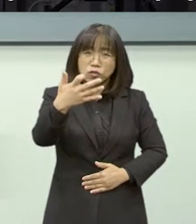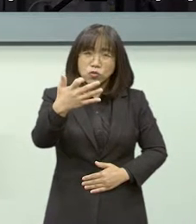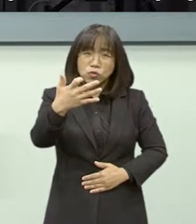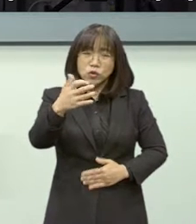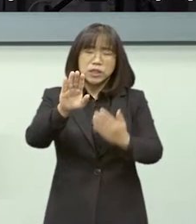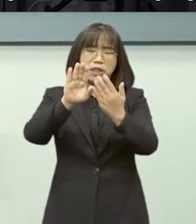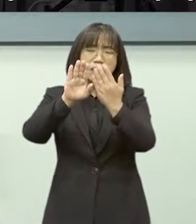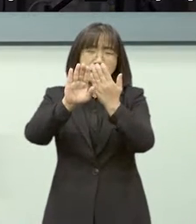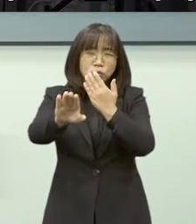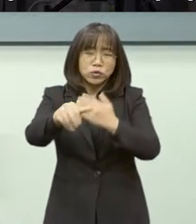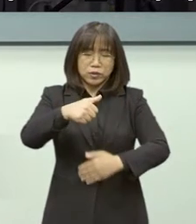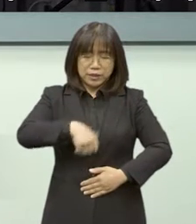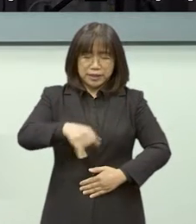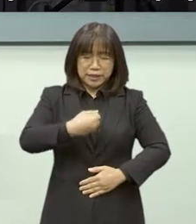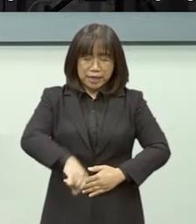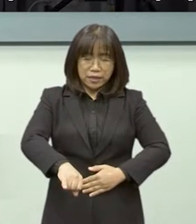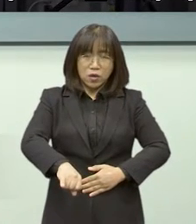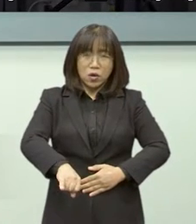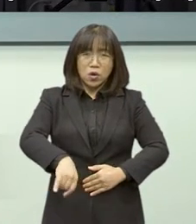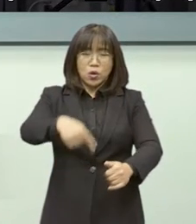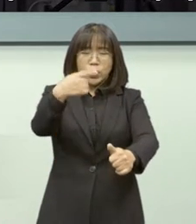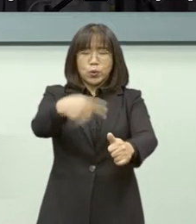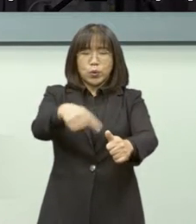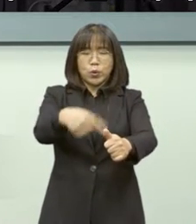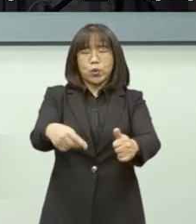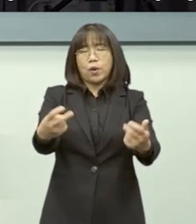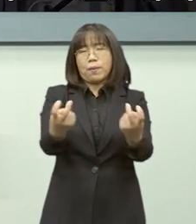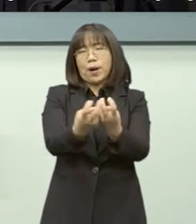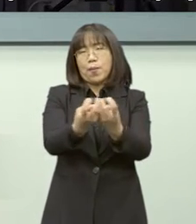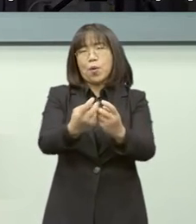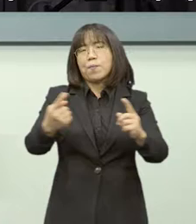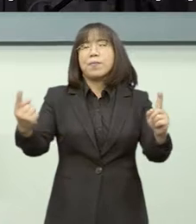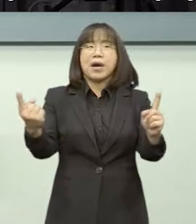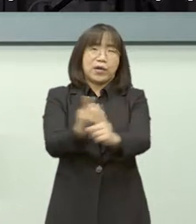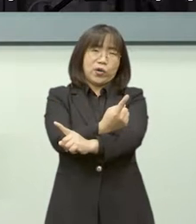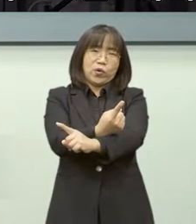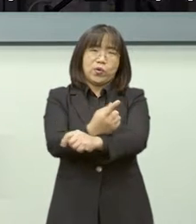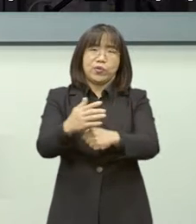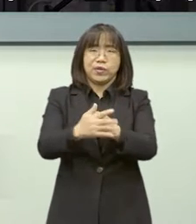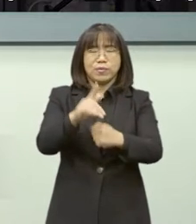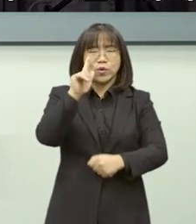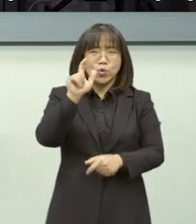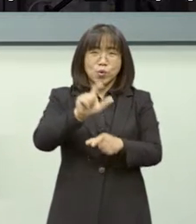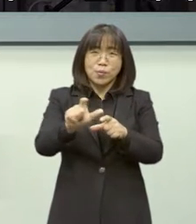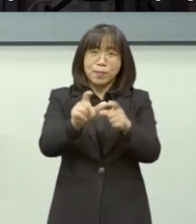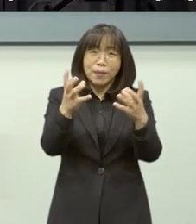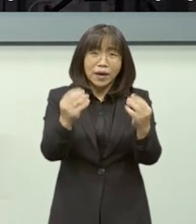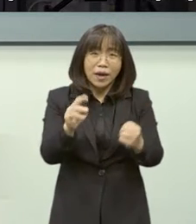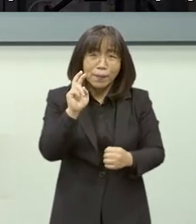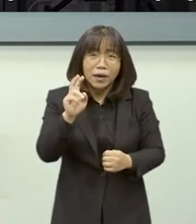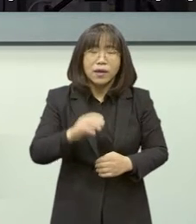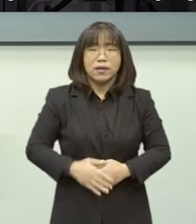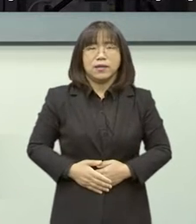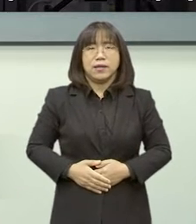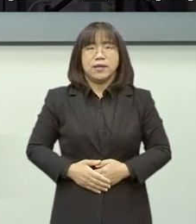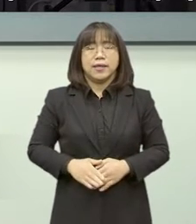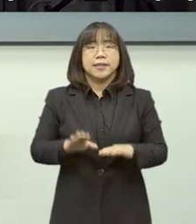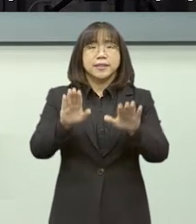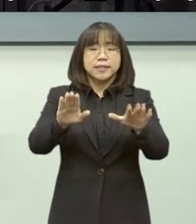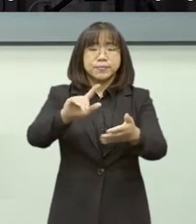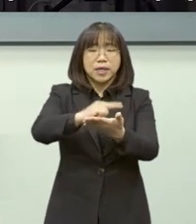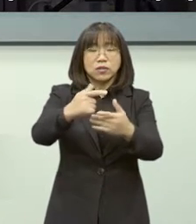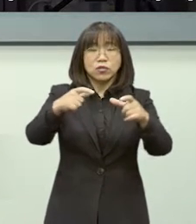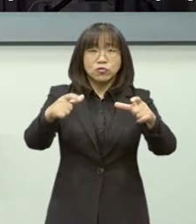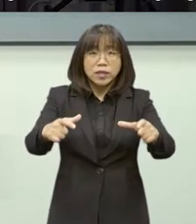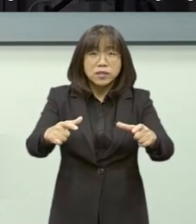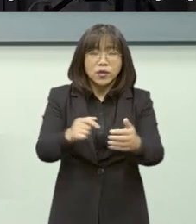코로나19 이후 달라진 자녀 교육법에 고민하는 분들 많으실 텐데요. 강서구가 강서학부모아카데미